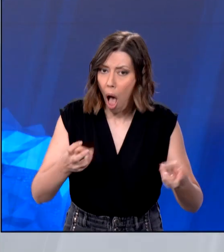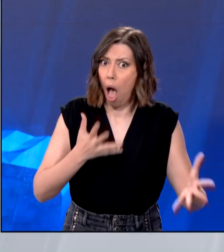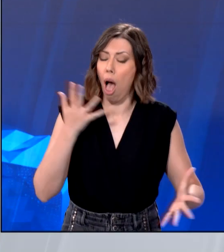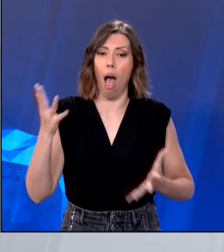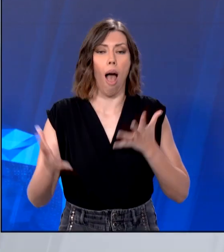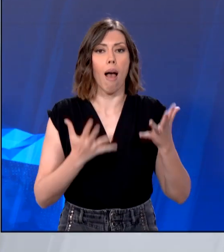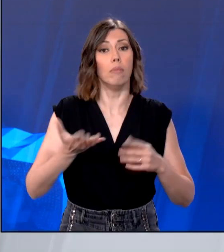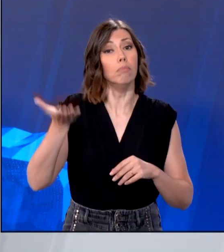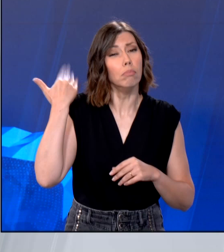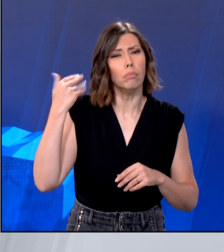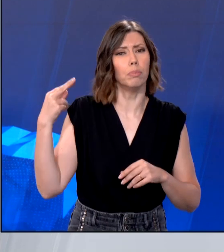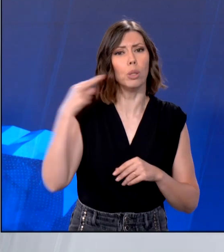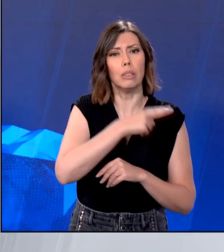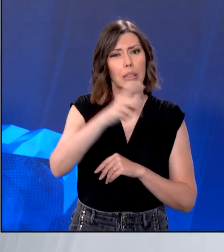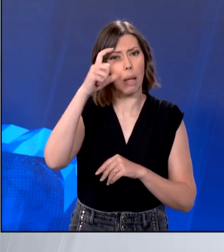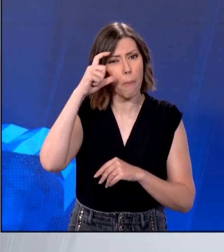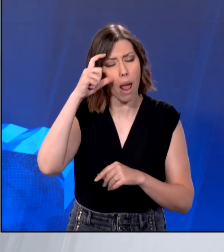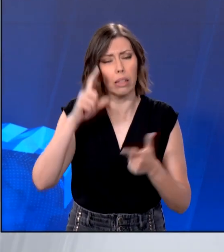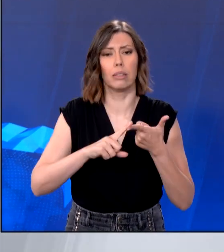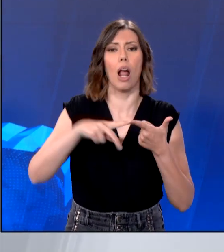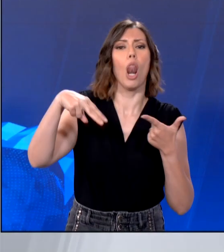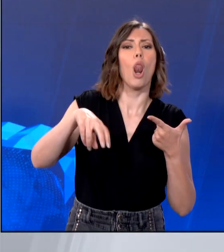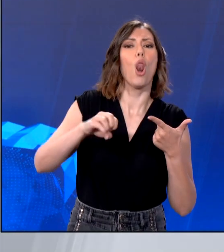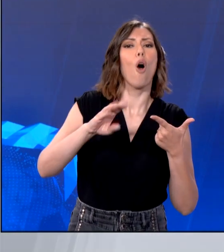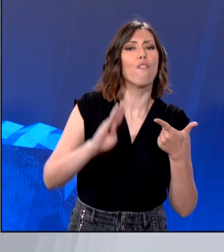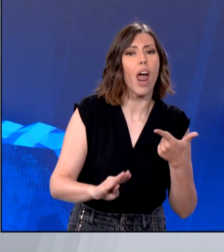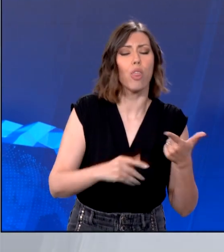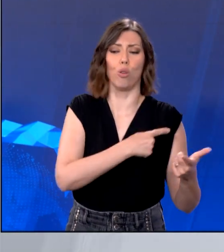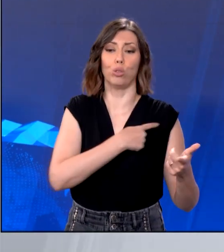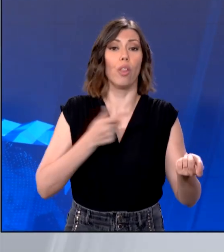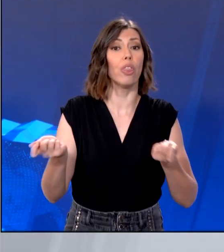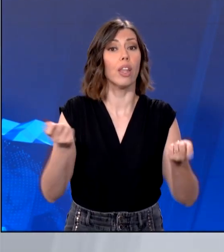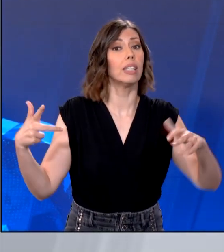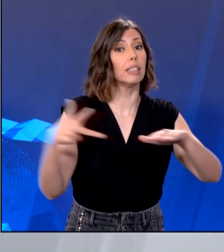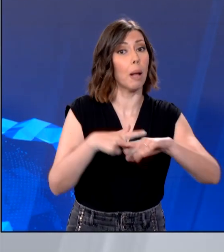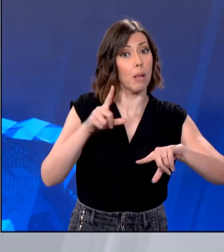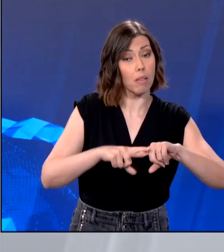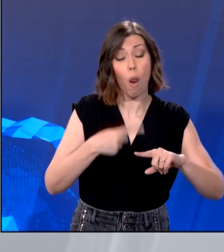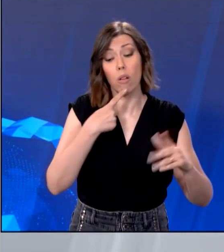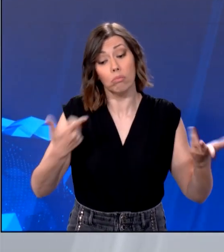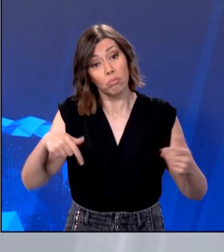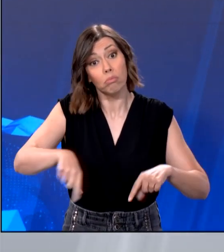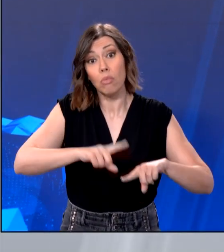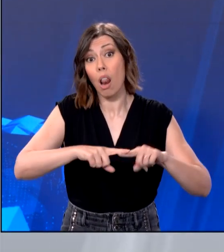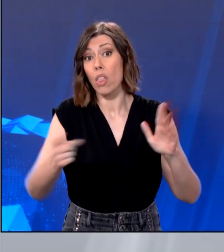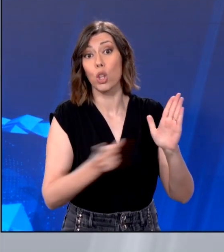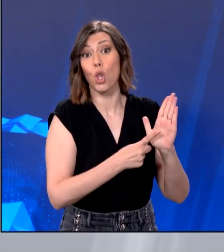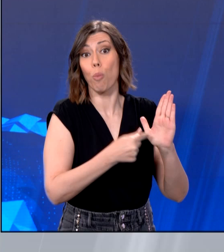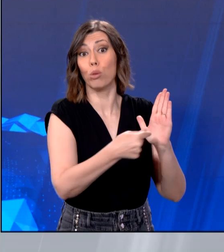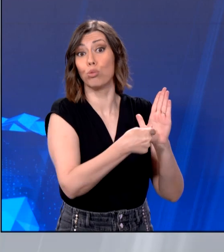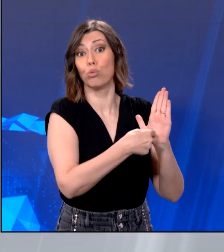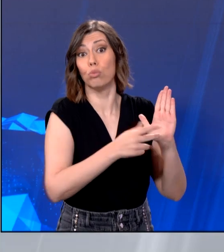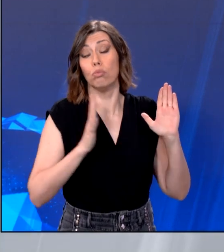Αμαράς, ο Ανδρέας Λοβέρδος και ο διοικητής της Τράπεζας της Ελλάδος, Γιάννης Τουρνάρας, επικαλούμενοι τις πρόσφατες νομοθετικές διατάξεις της κυβέρνησης,